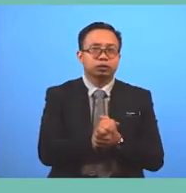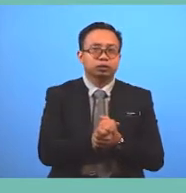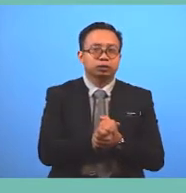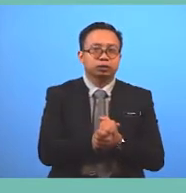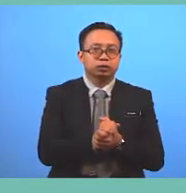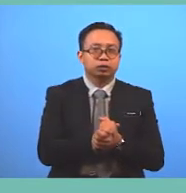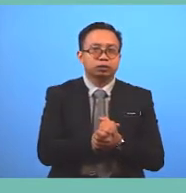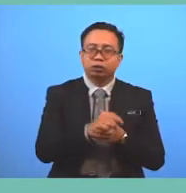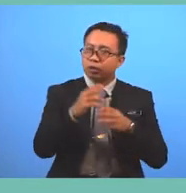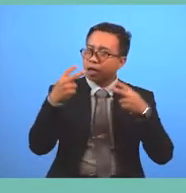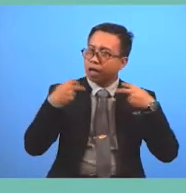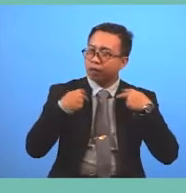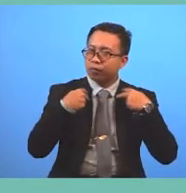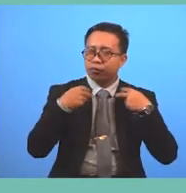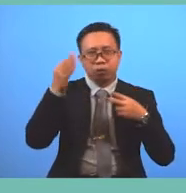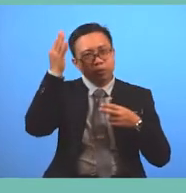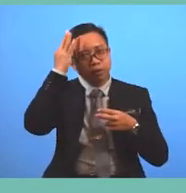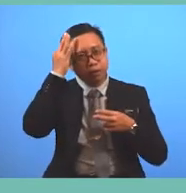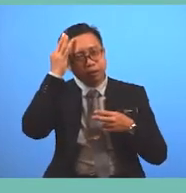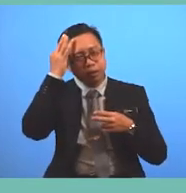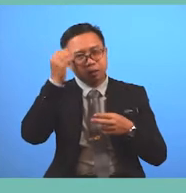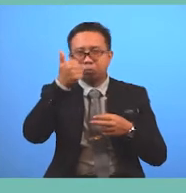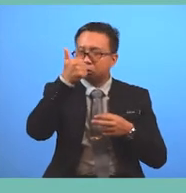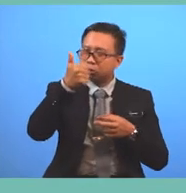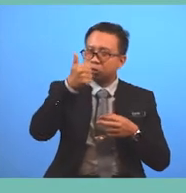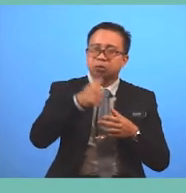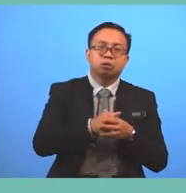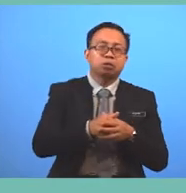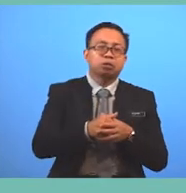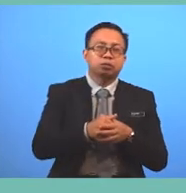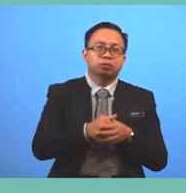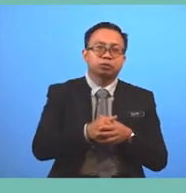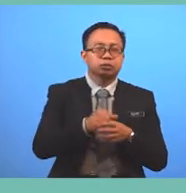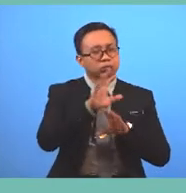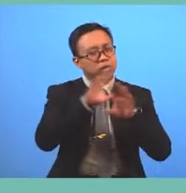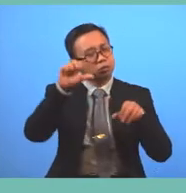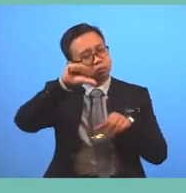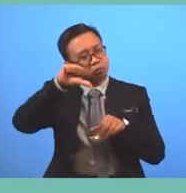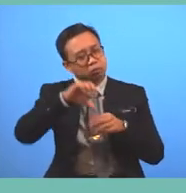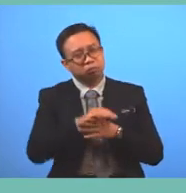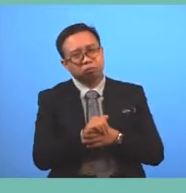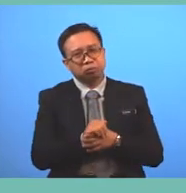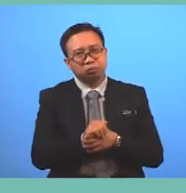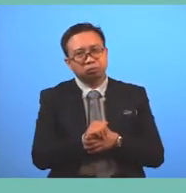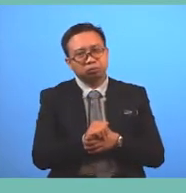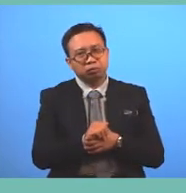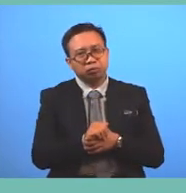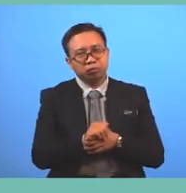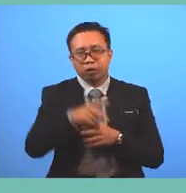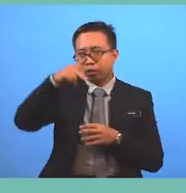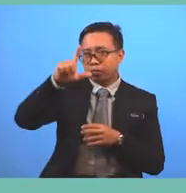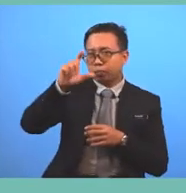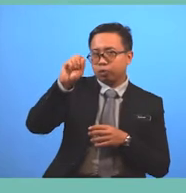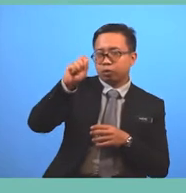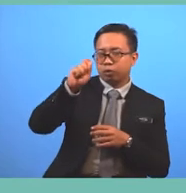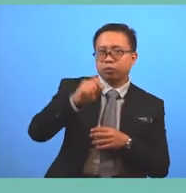Then you have to take Whether it's excellent Good Not good For the plot